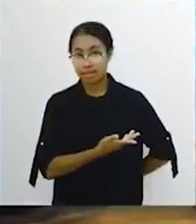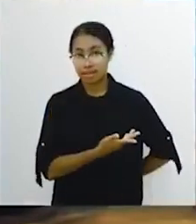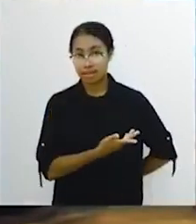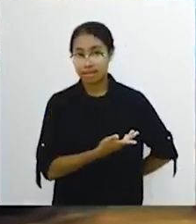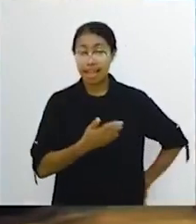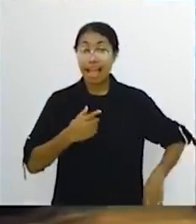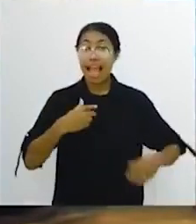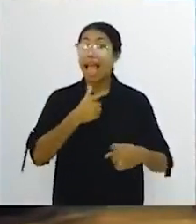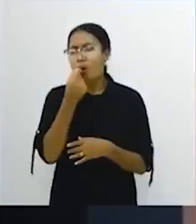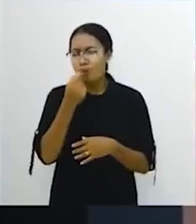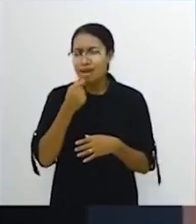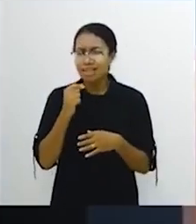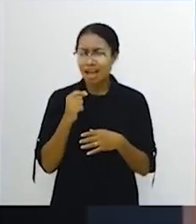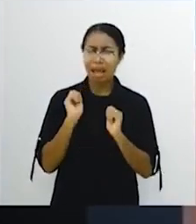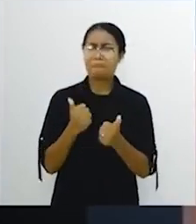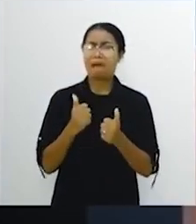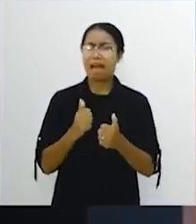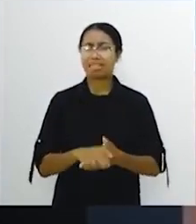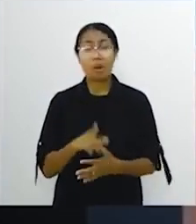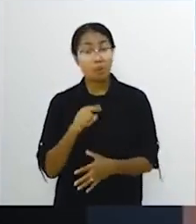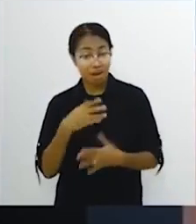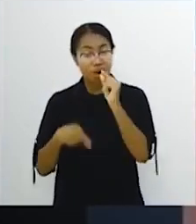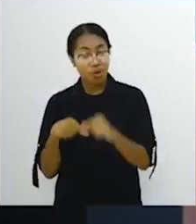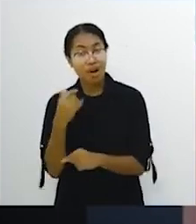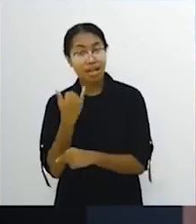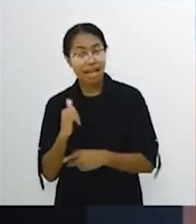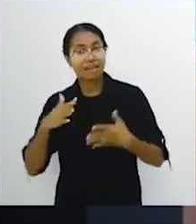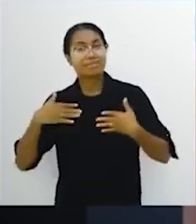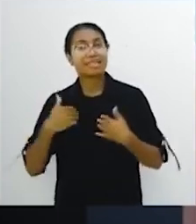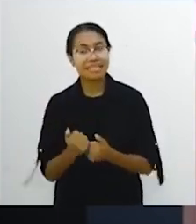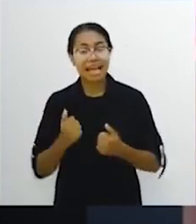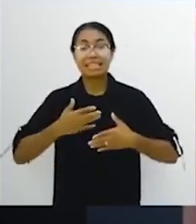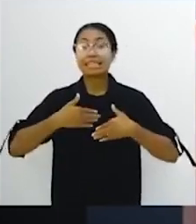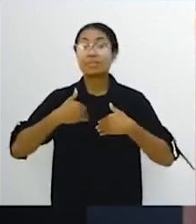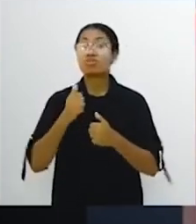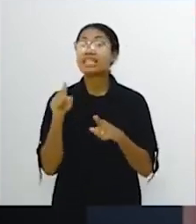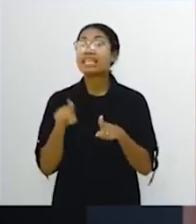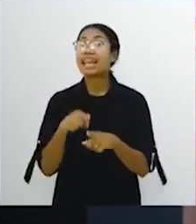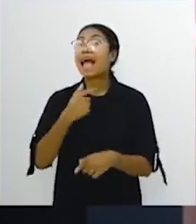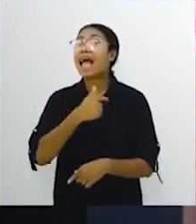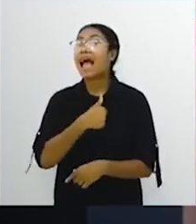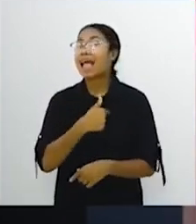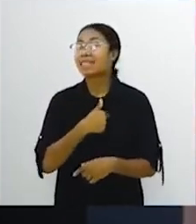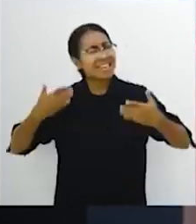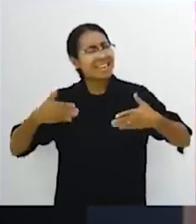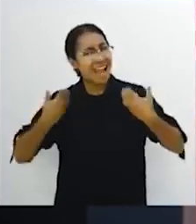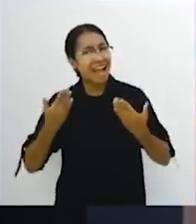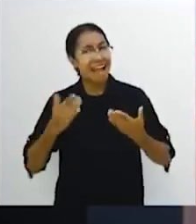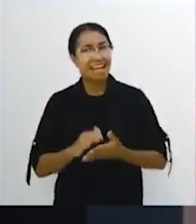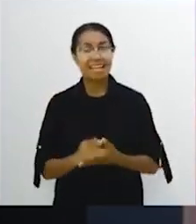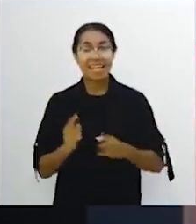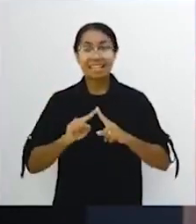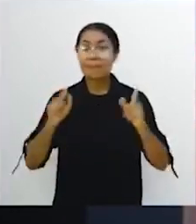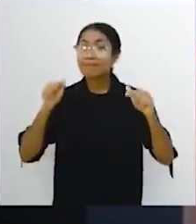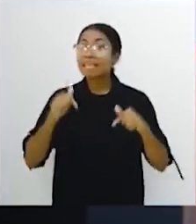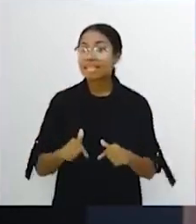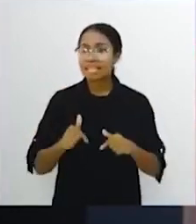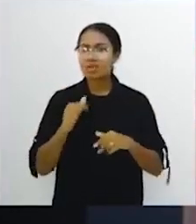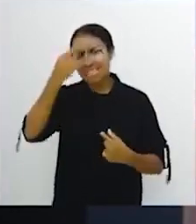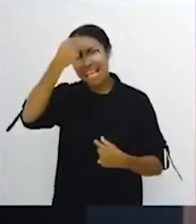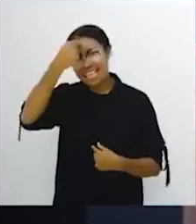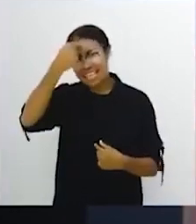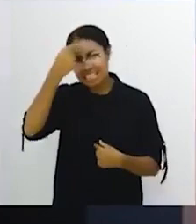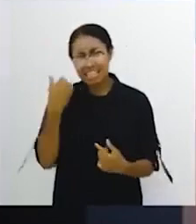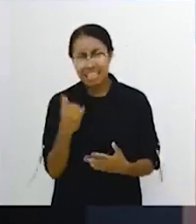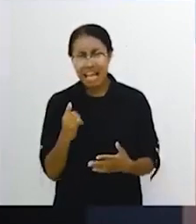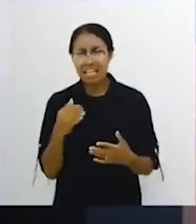obat yang manjur. Berarti ada orang-orang yang bisa disembuhkan dengan hati yang gembira. Tapi ini berlaku untuk sakit